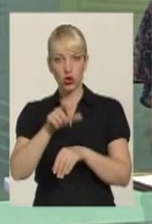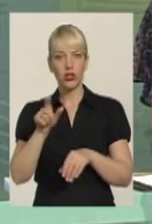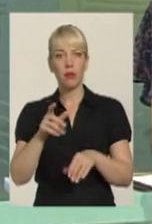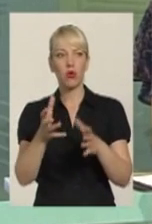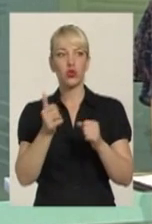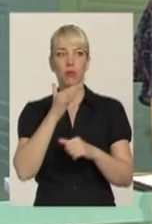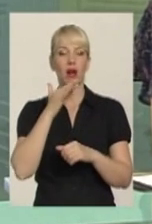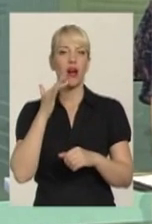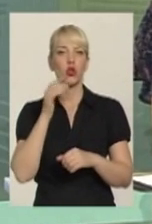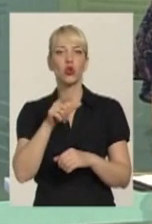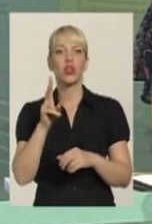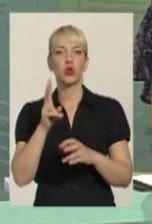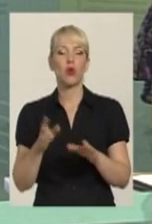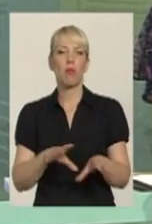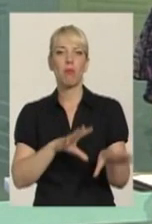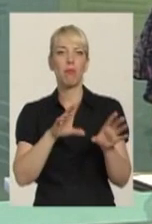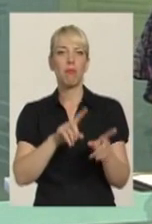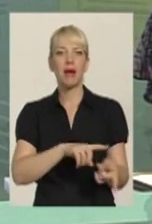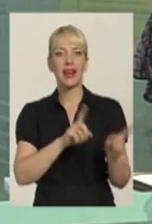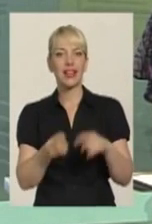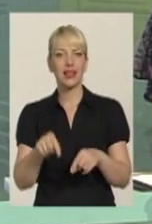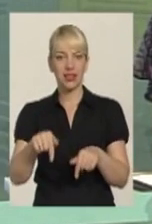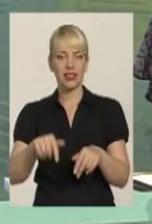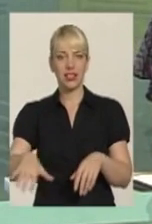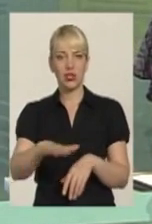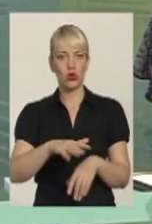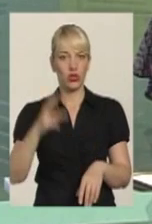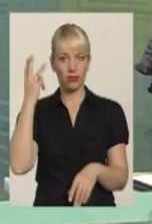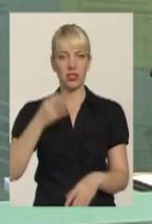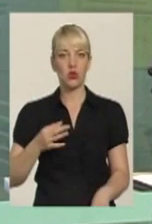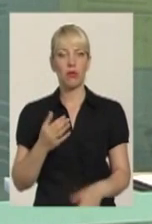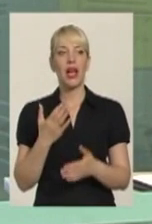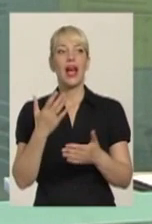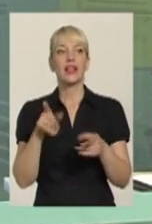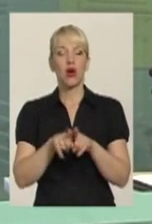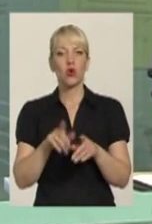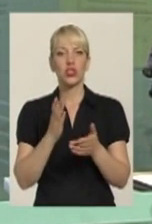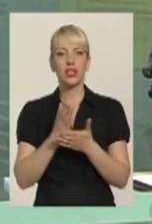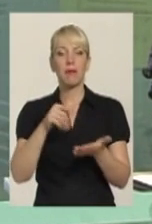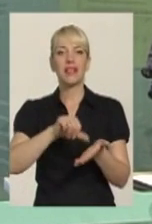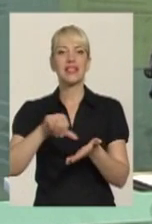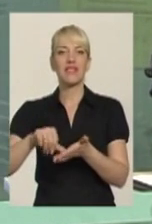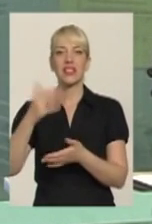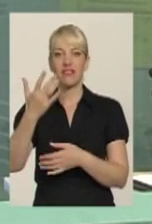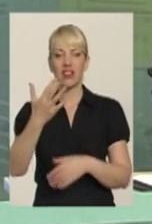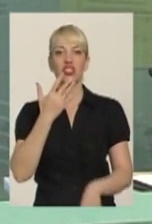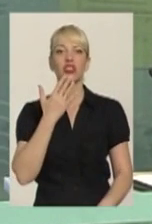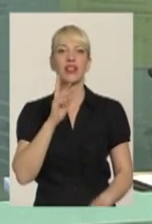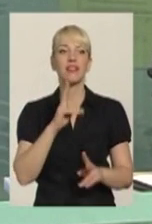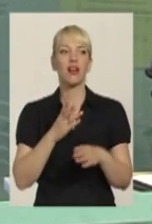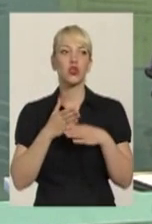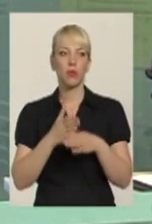на територію Хмельницької області. Серед них є і представники ваших національностей. Як